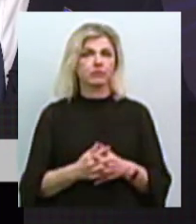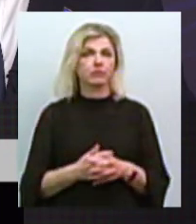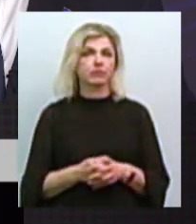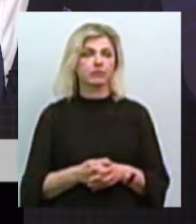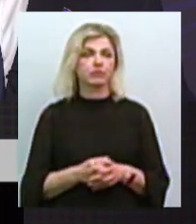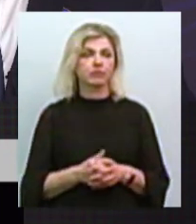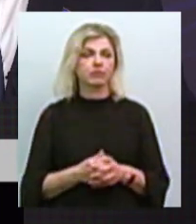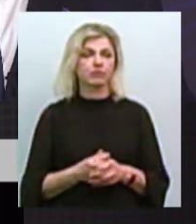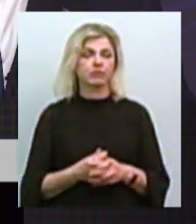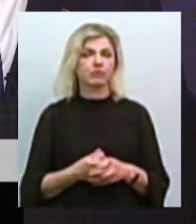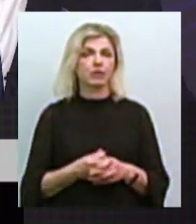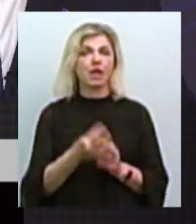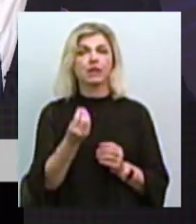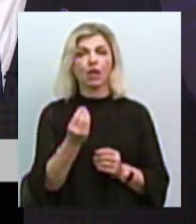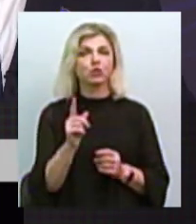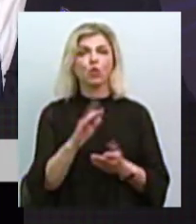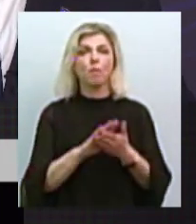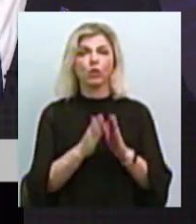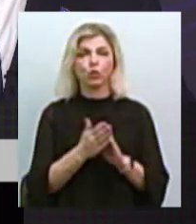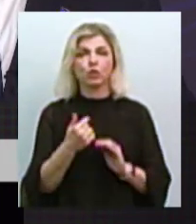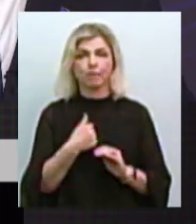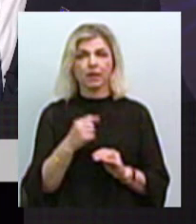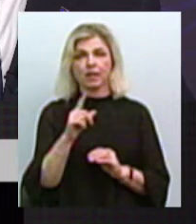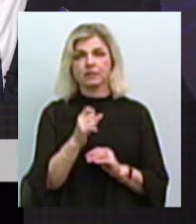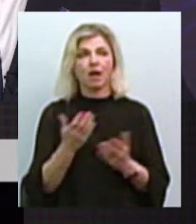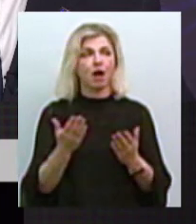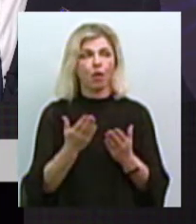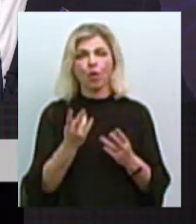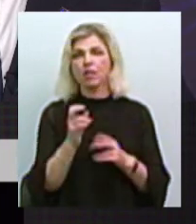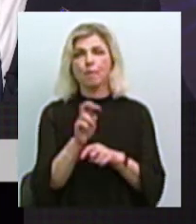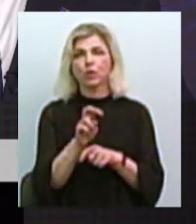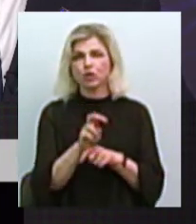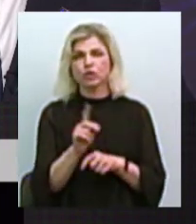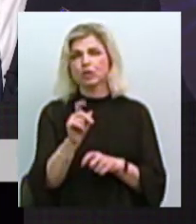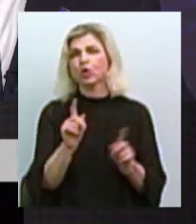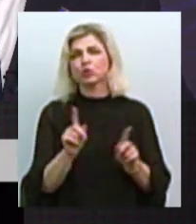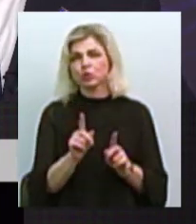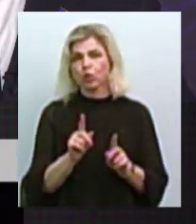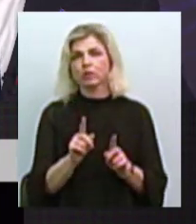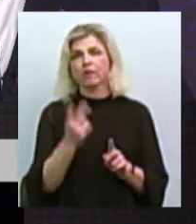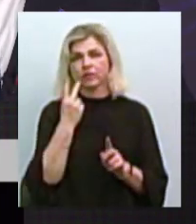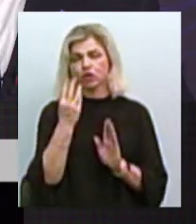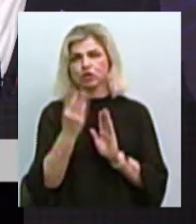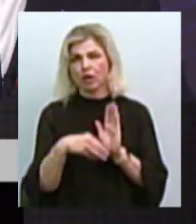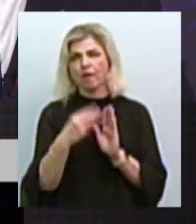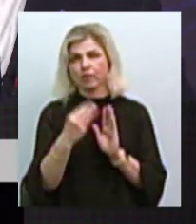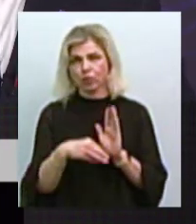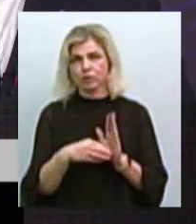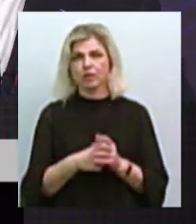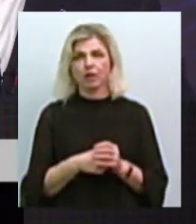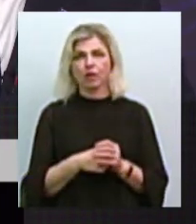Деньги там, те, які положили мені за якогось непосіщення, і ще за що-то, все время штрафуються,